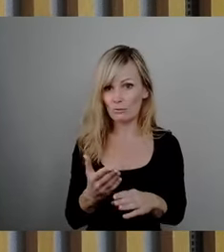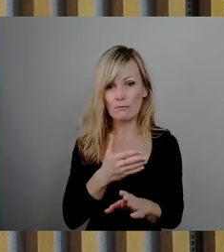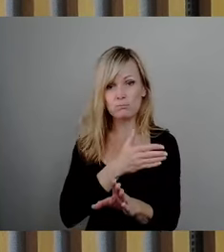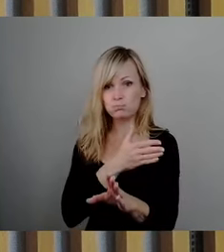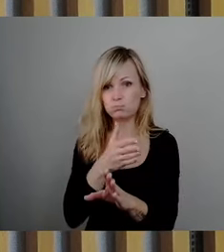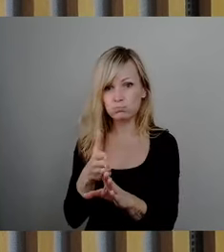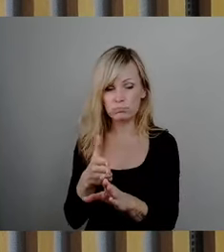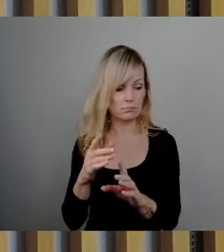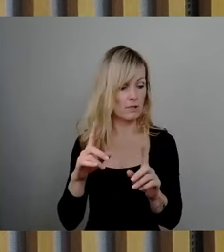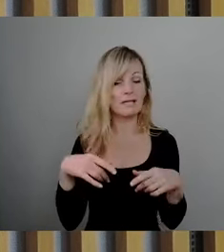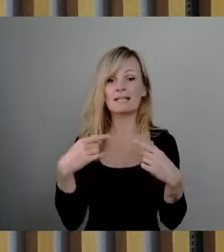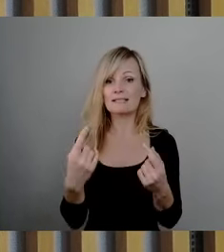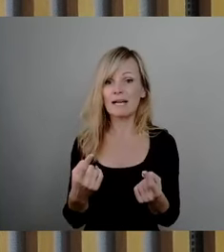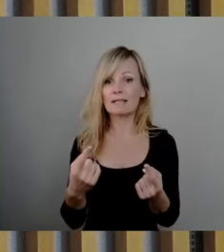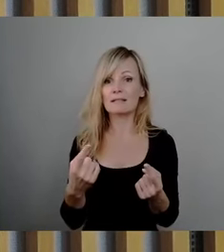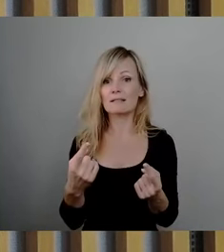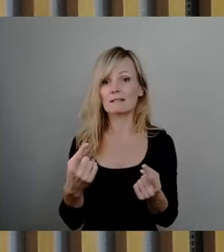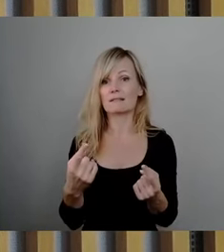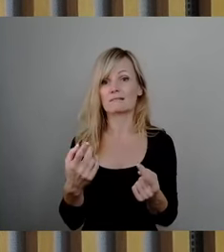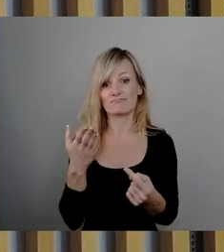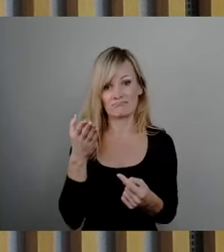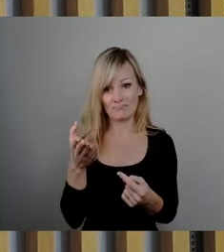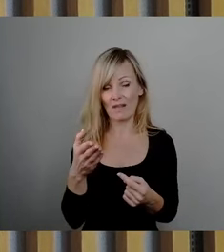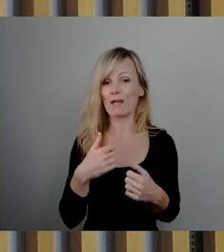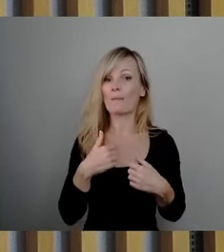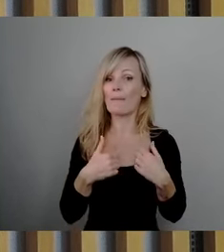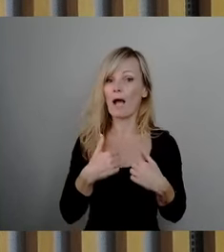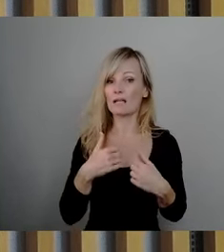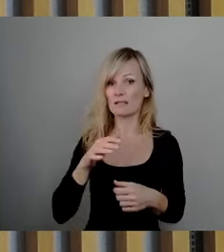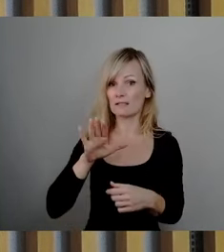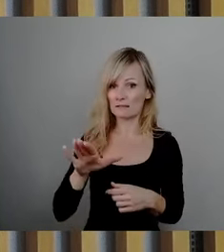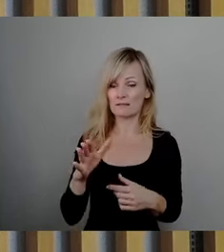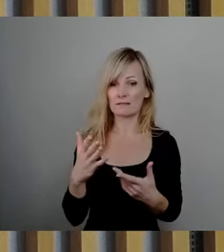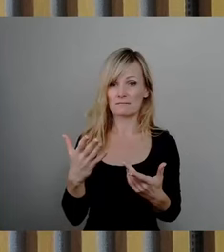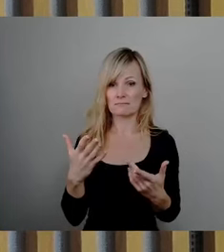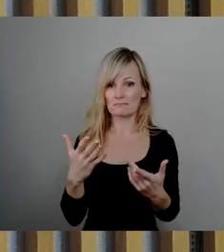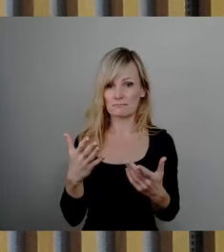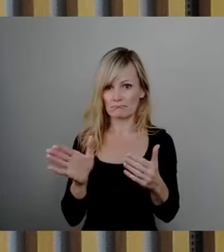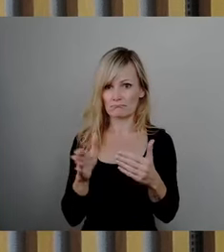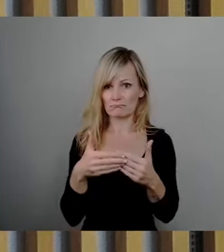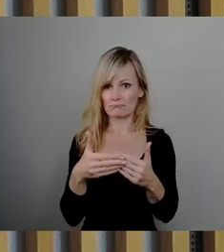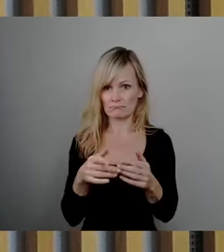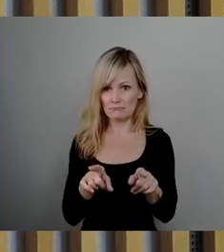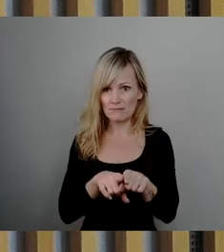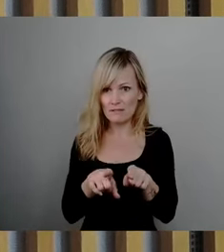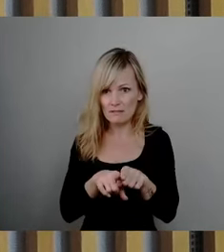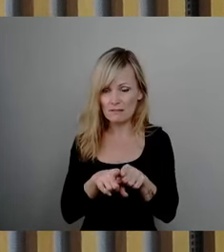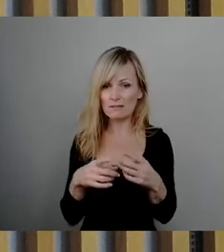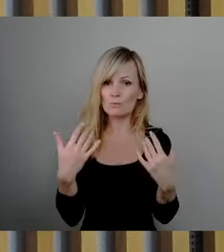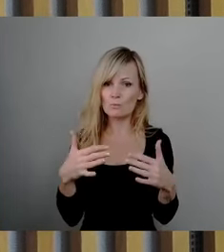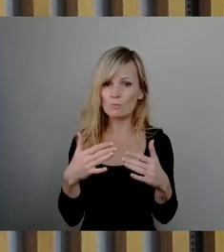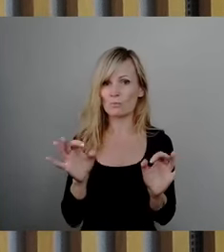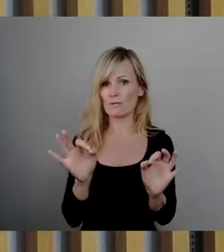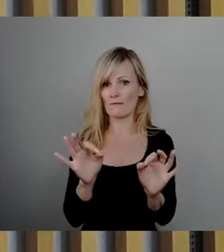ist die Existenz des Bades in Gefahr. Deshalb, wenn man das Bad